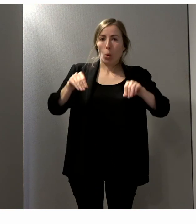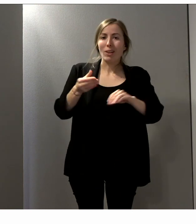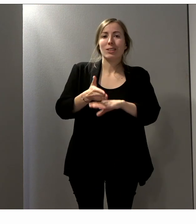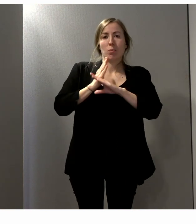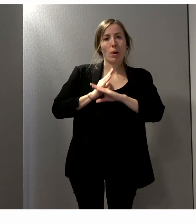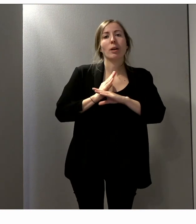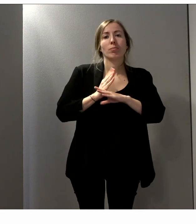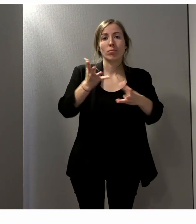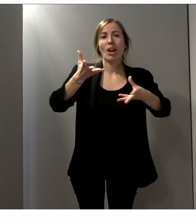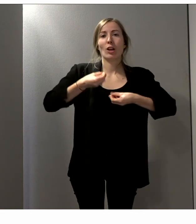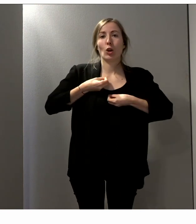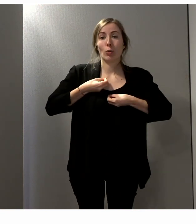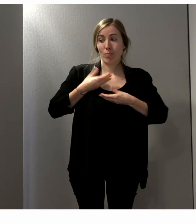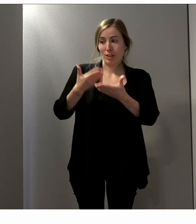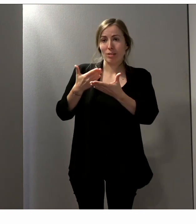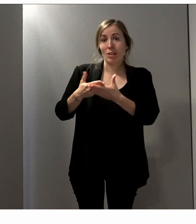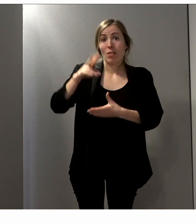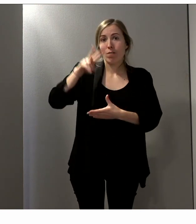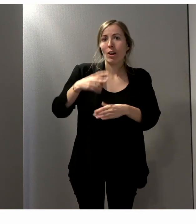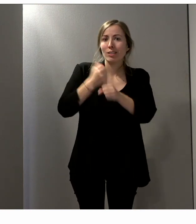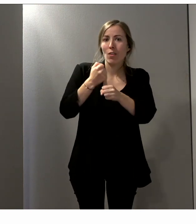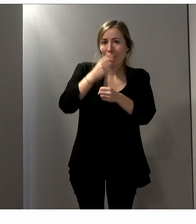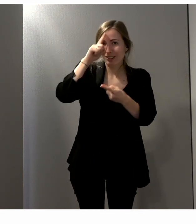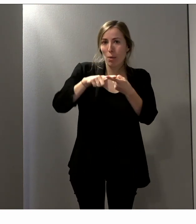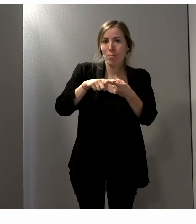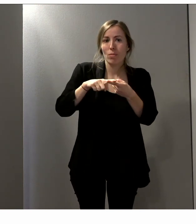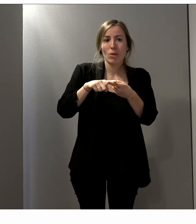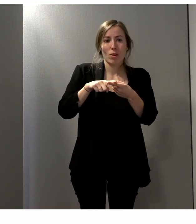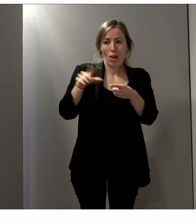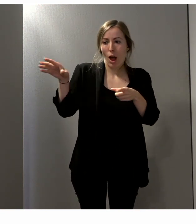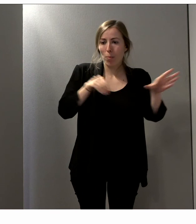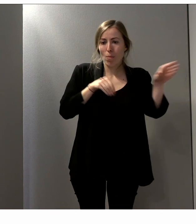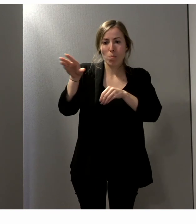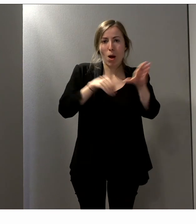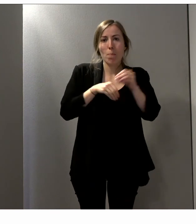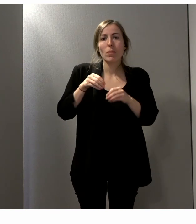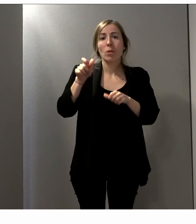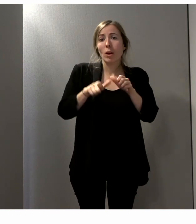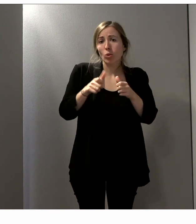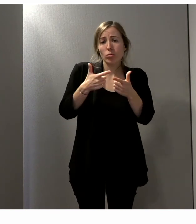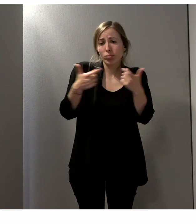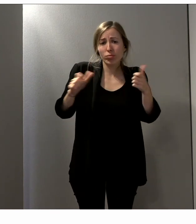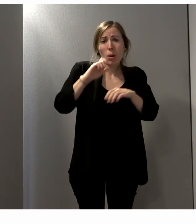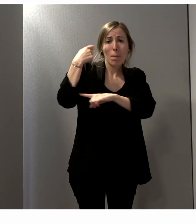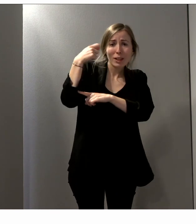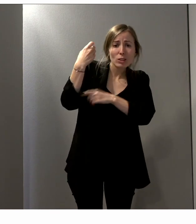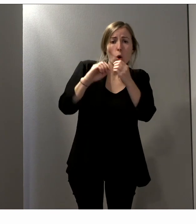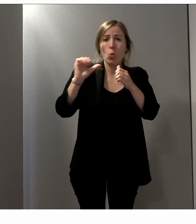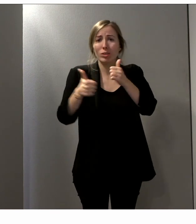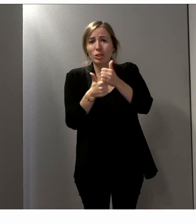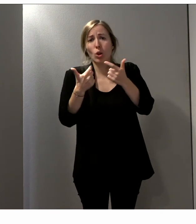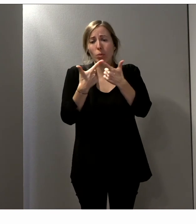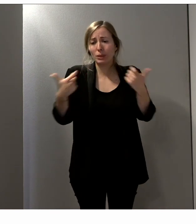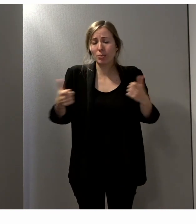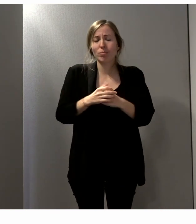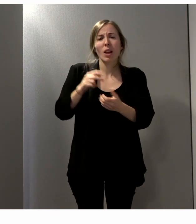travail d'intégration dans le quotidien des assesseurs, des présidents, des bureaux de vote. À Paris,